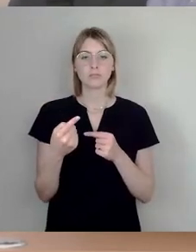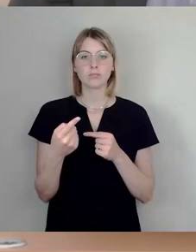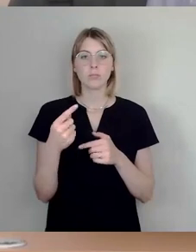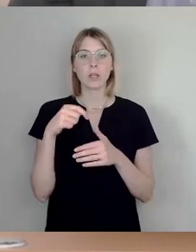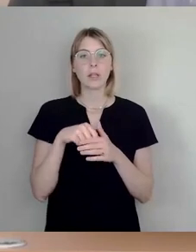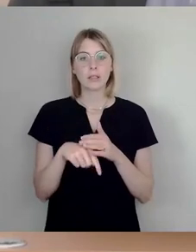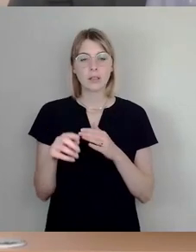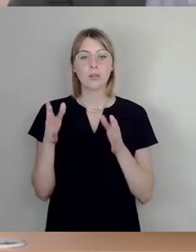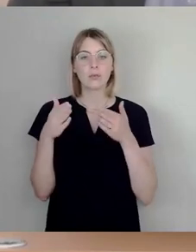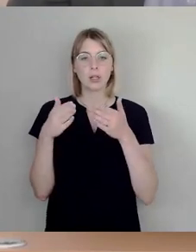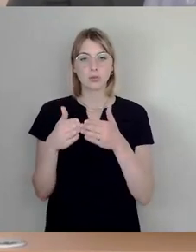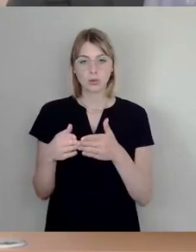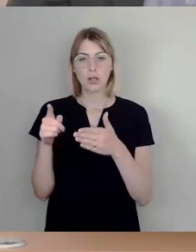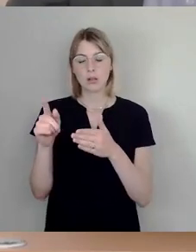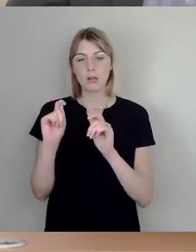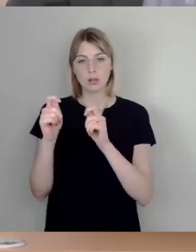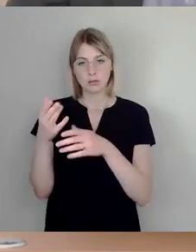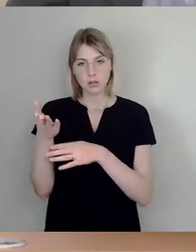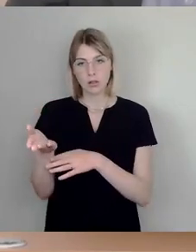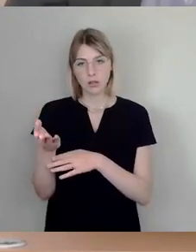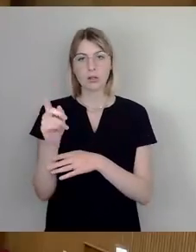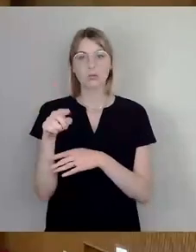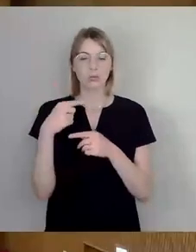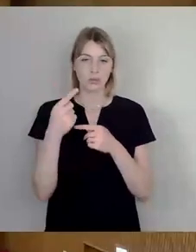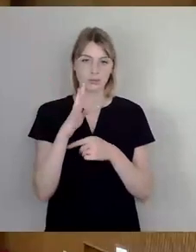kommen und dann in die Rednerliste einsteigen. Thorsten Scholze, bitte.